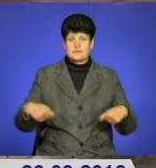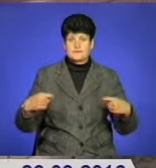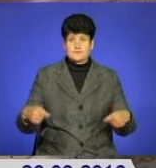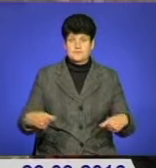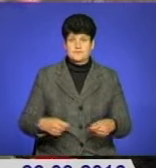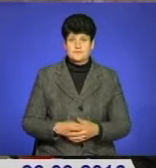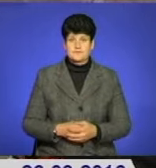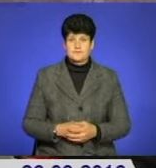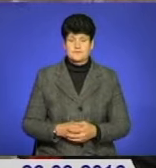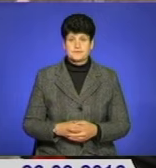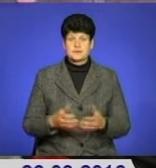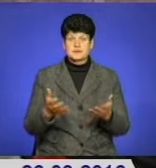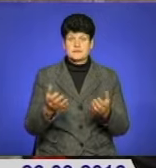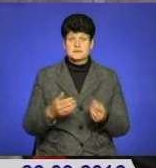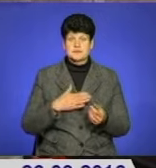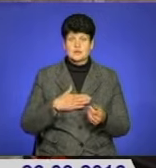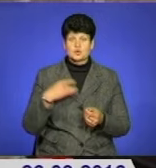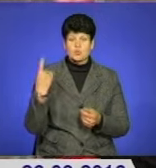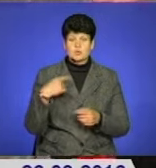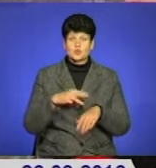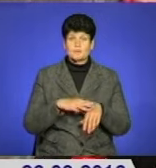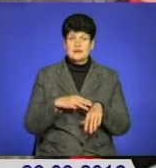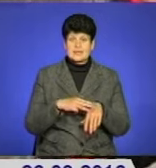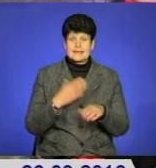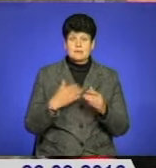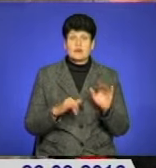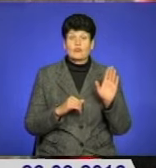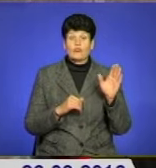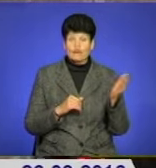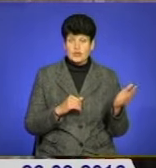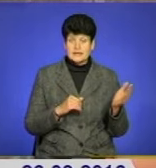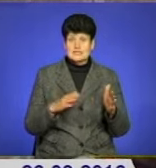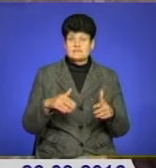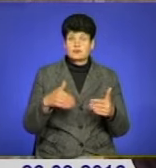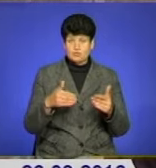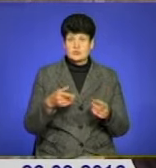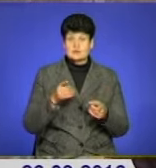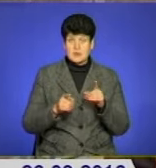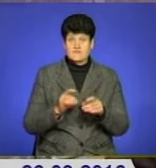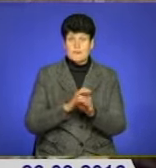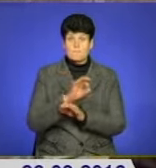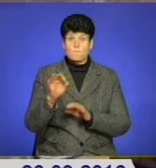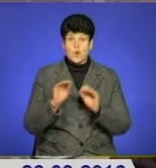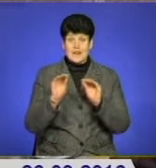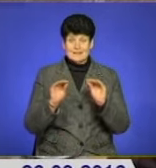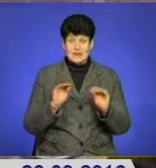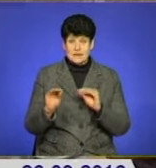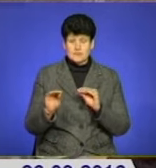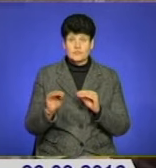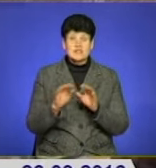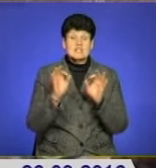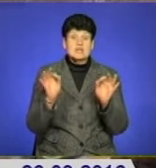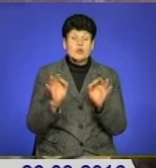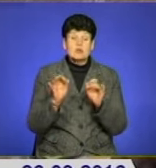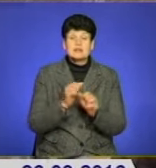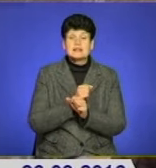візках. Візьмемо нашу обласну міліцію. Якби вони звернулися до справжніх проєктантів, то справжні проєктанти ніколи